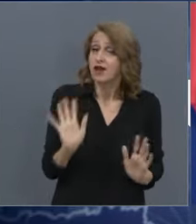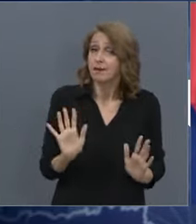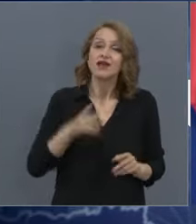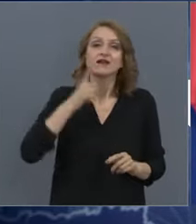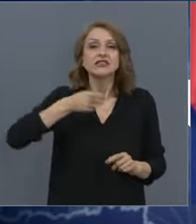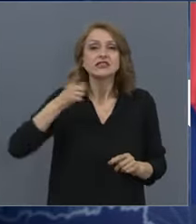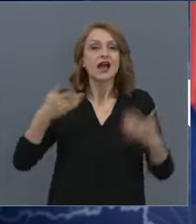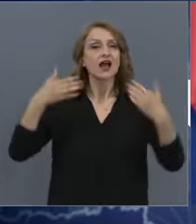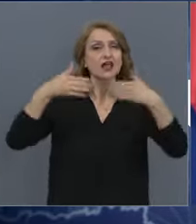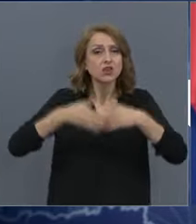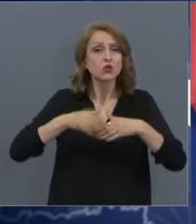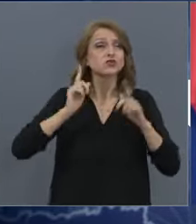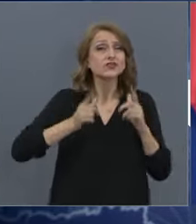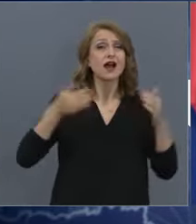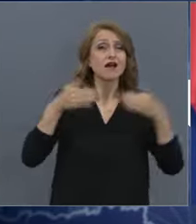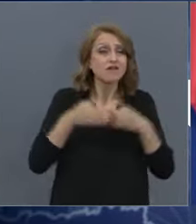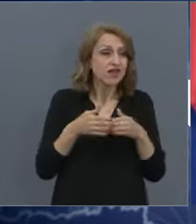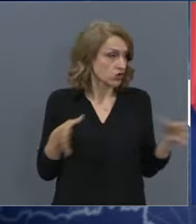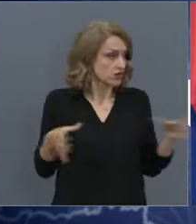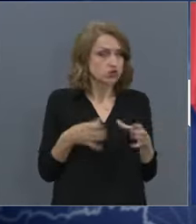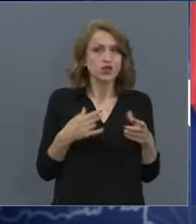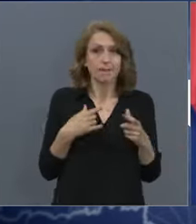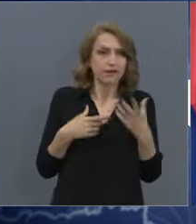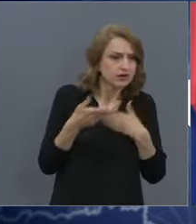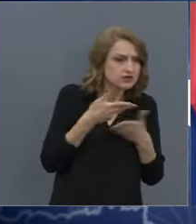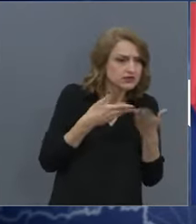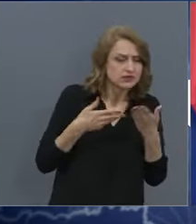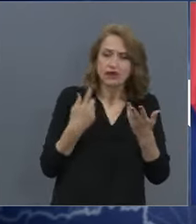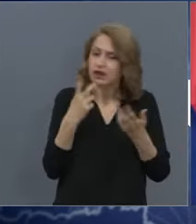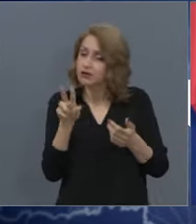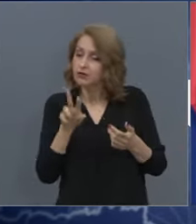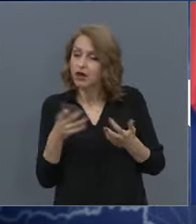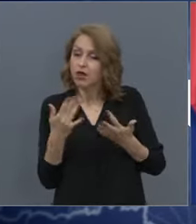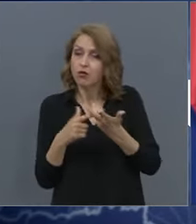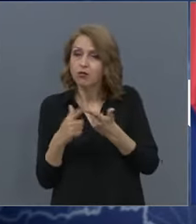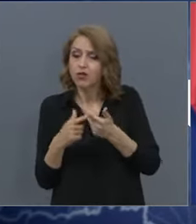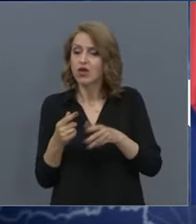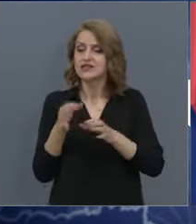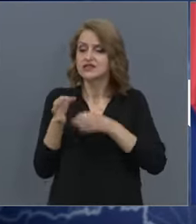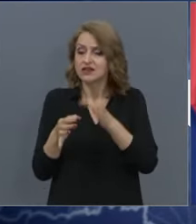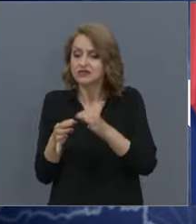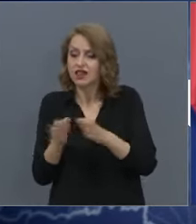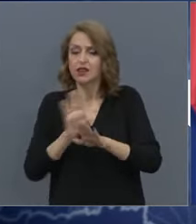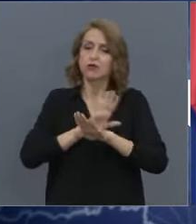същава гледаме бройките. Заразени, починали, излекувани.